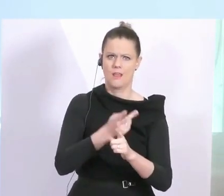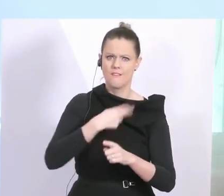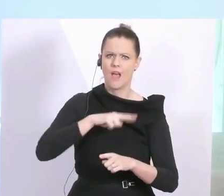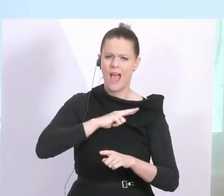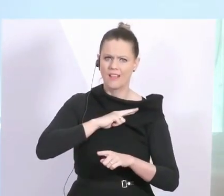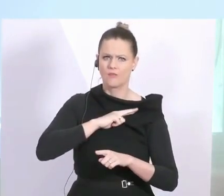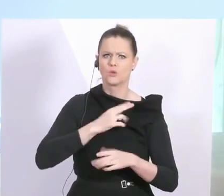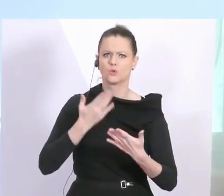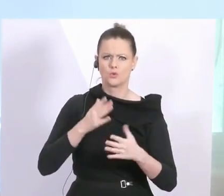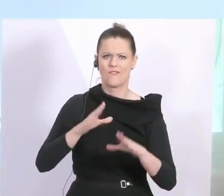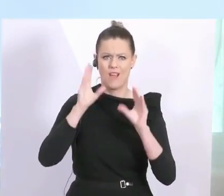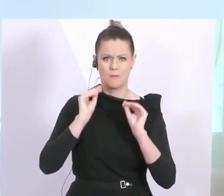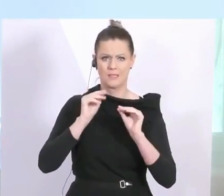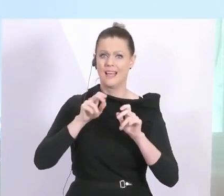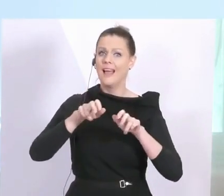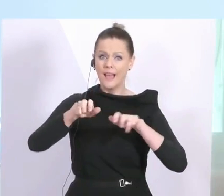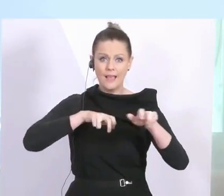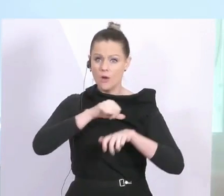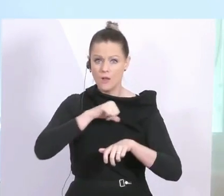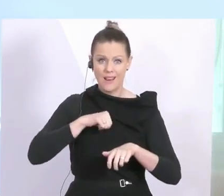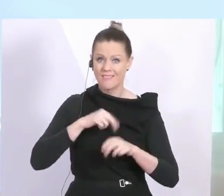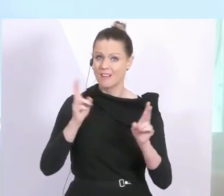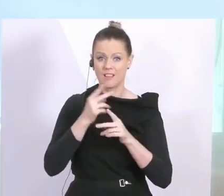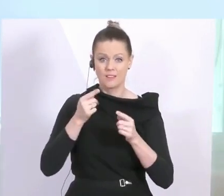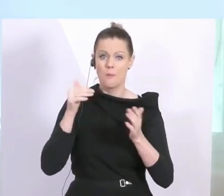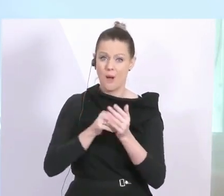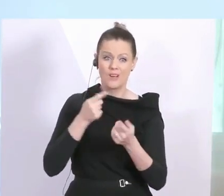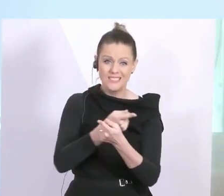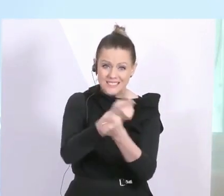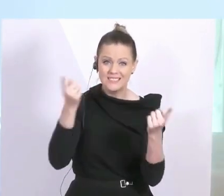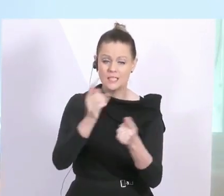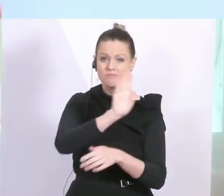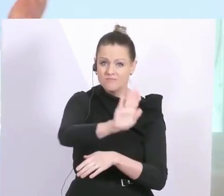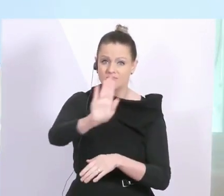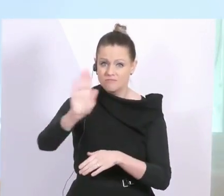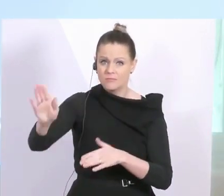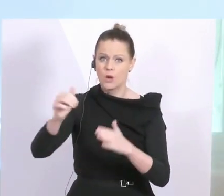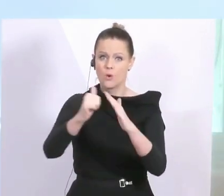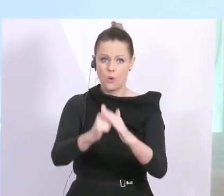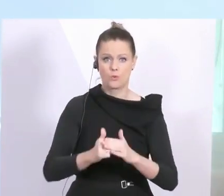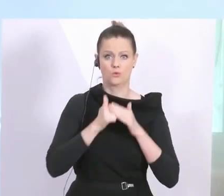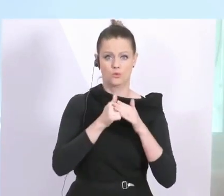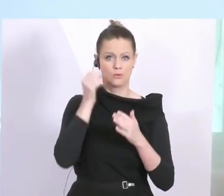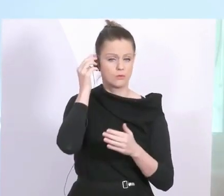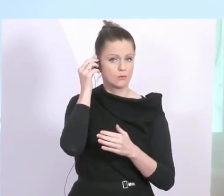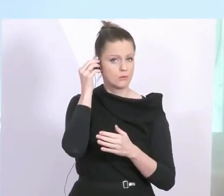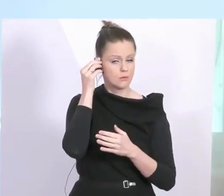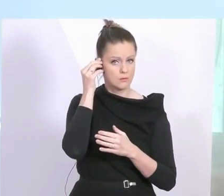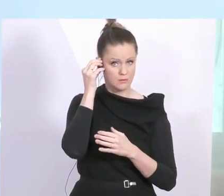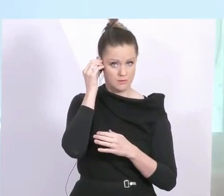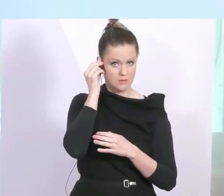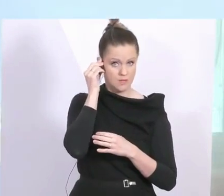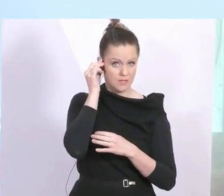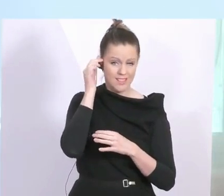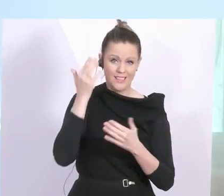wahrzunehmen. Und das kann nicht die Regierung alleine nur. Wir brauchen Sie und Ihre Unterstützung. Und wende mich also hiermit an all jene, die zuschauen.